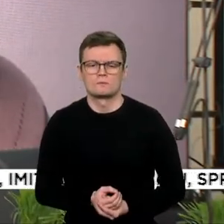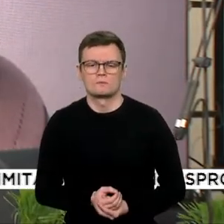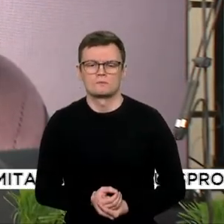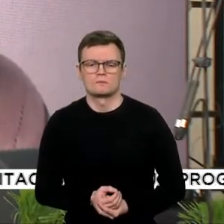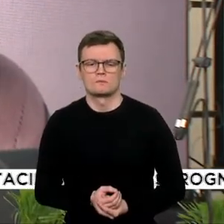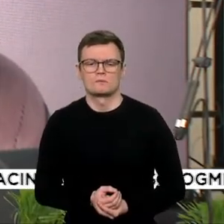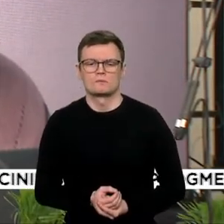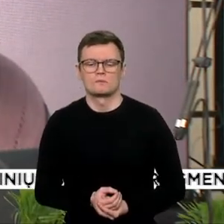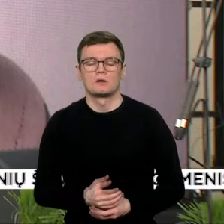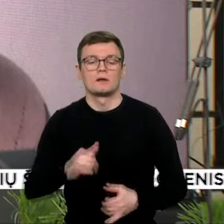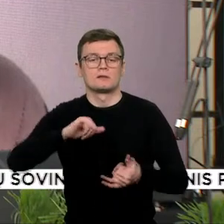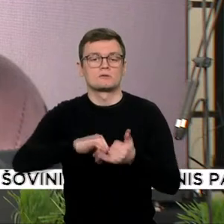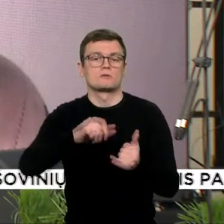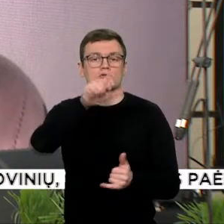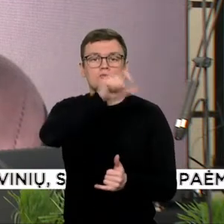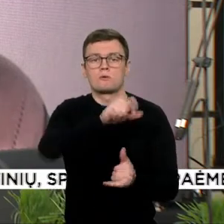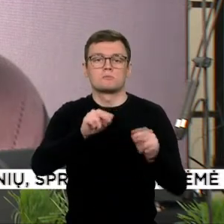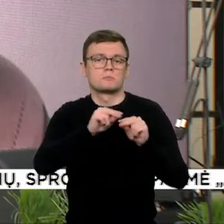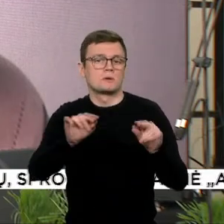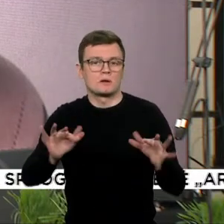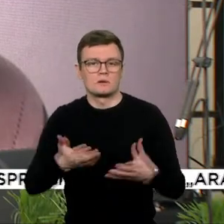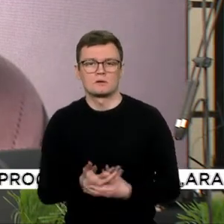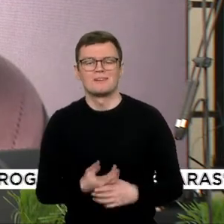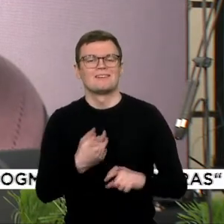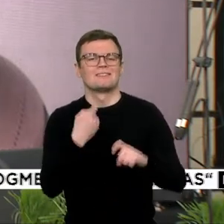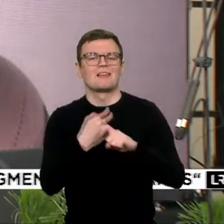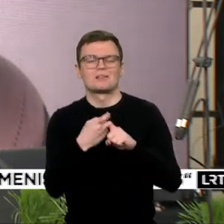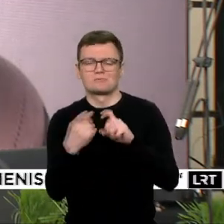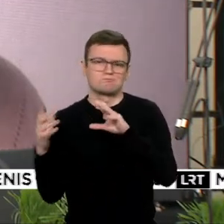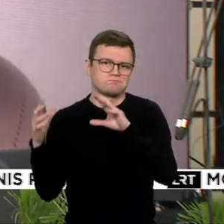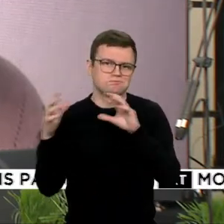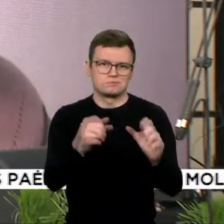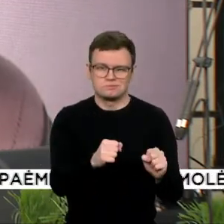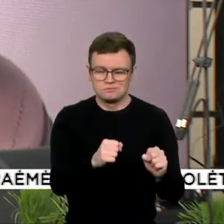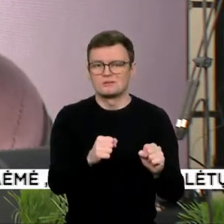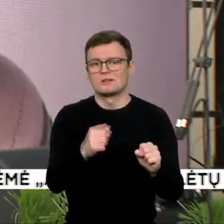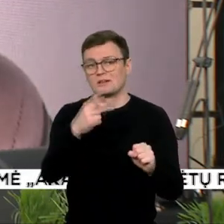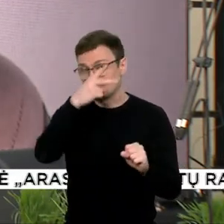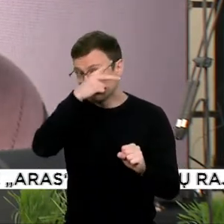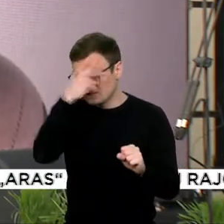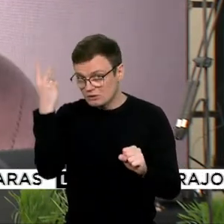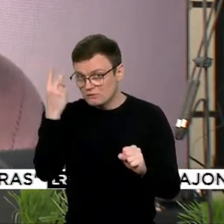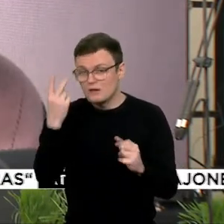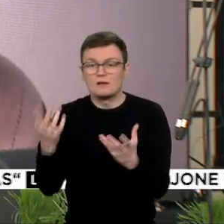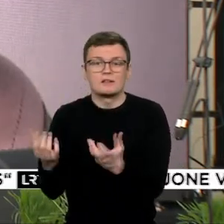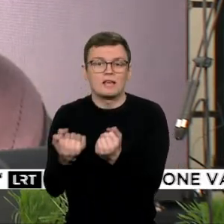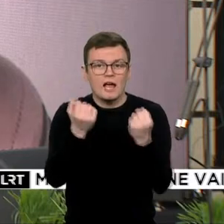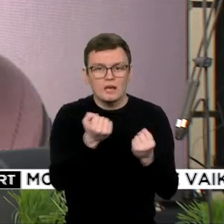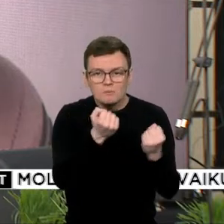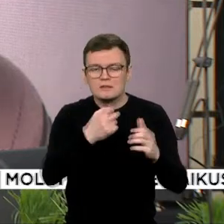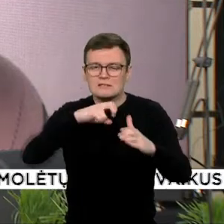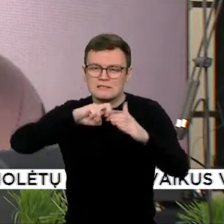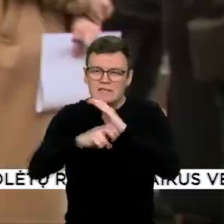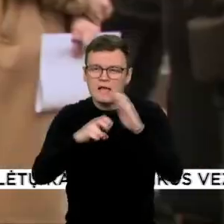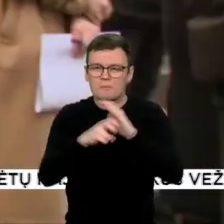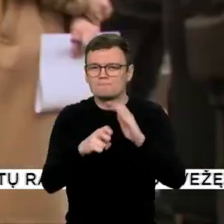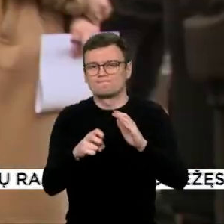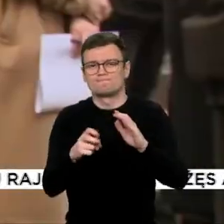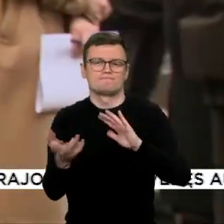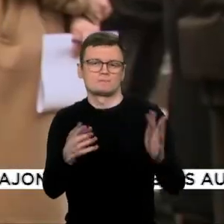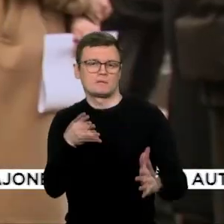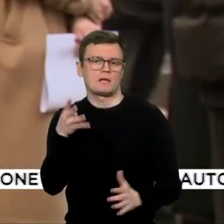Istorika įspėja, kad nacijų okupacijos metais Lietuvoje buvo gelbėjama ir slepiamai iki keturių tūkstančių žydų,